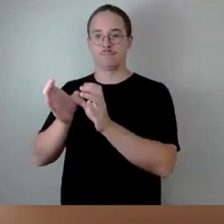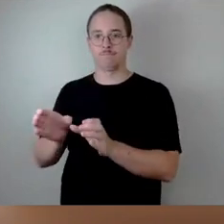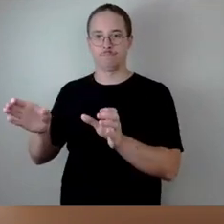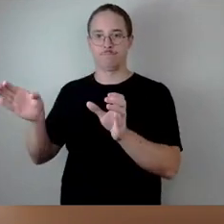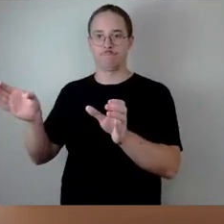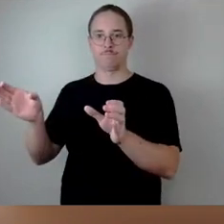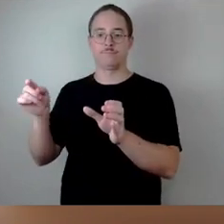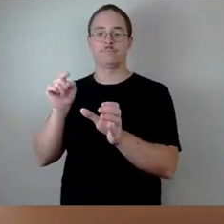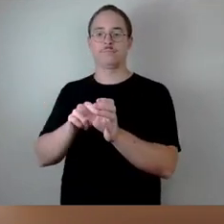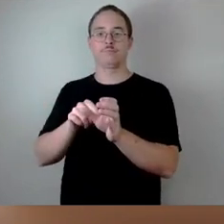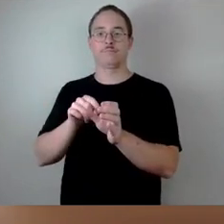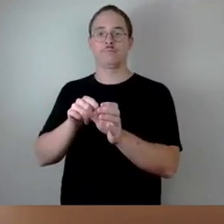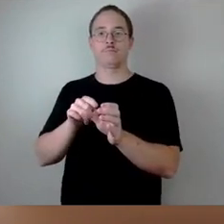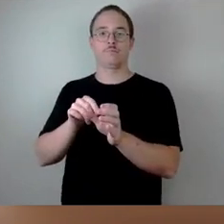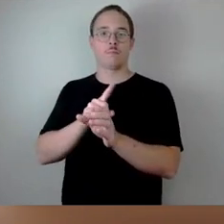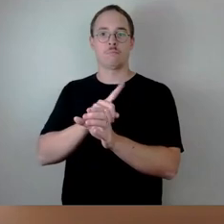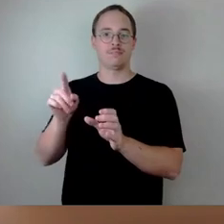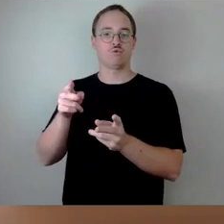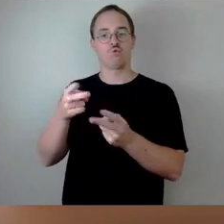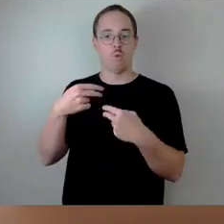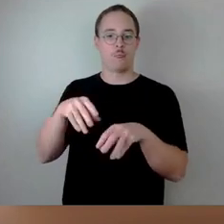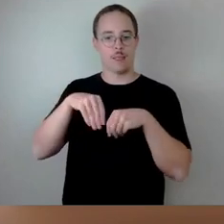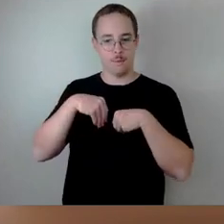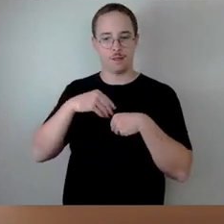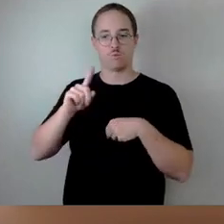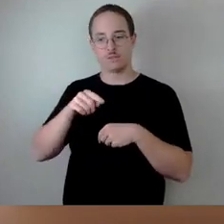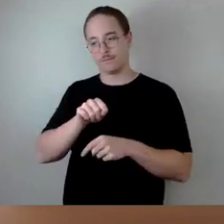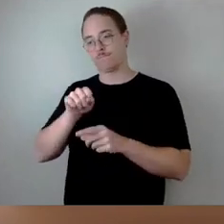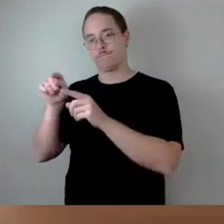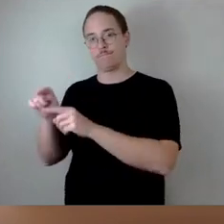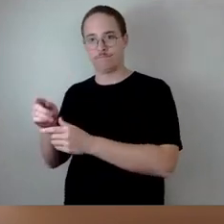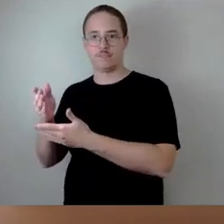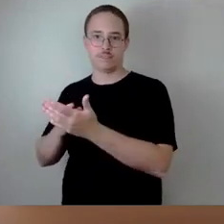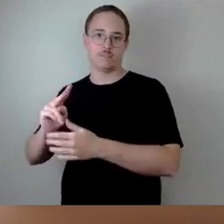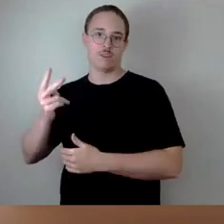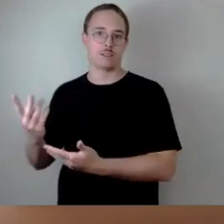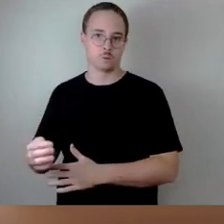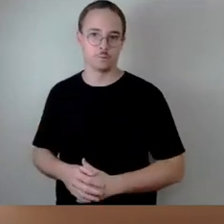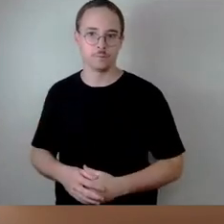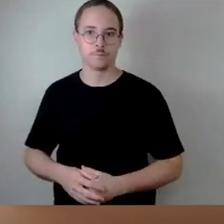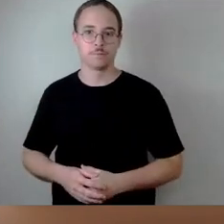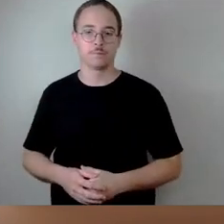Einmal bis zurückzunehmen, so habe ich es verstanden, und dann den zweiten Teil. Und dann gibt es den